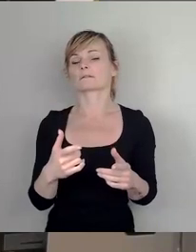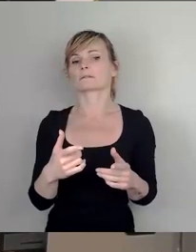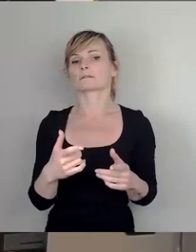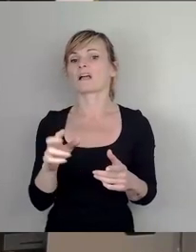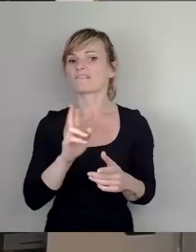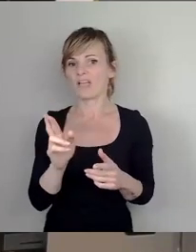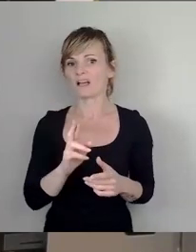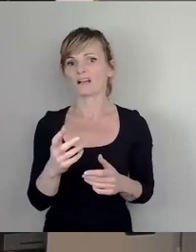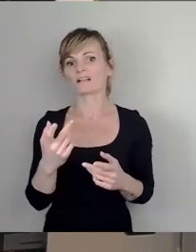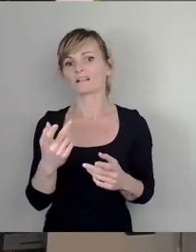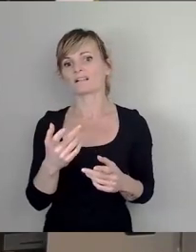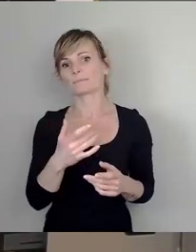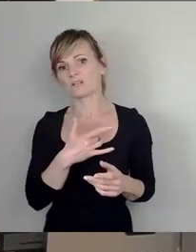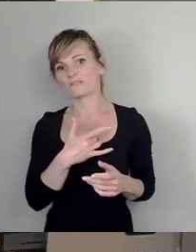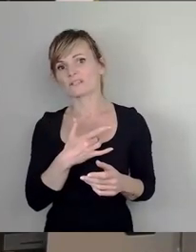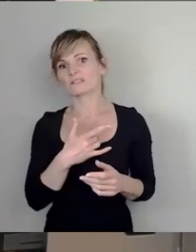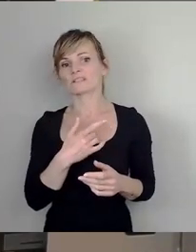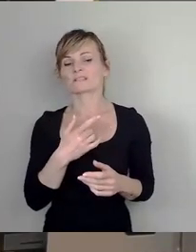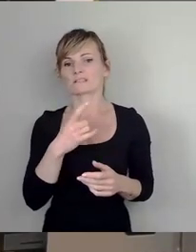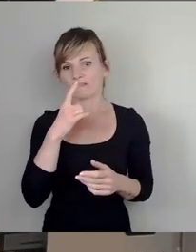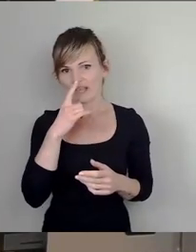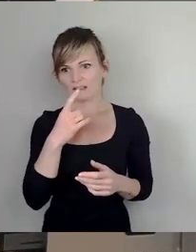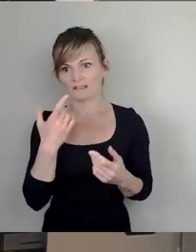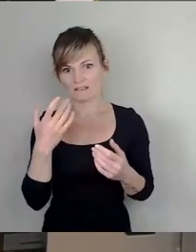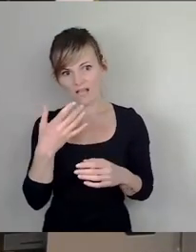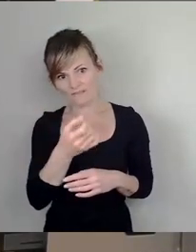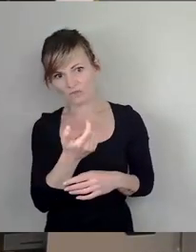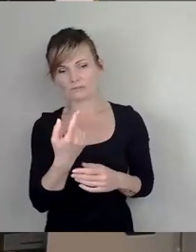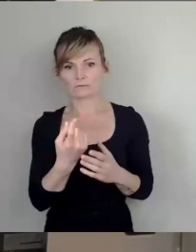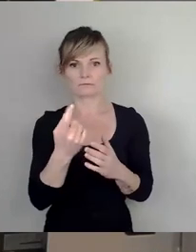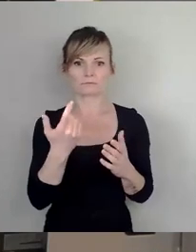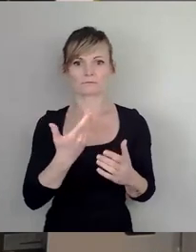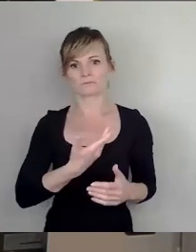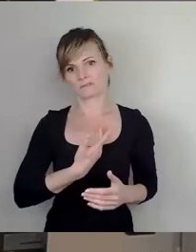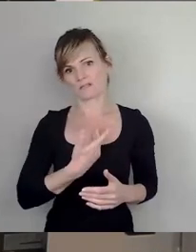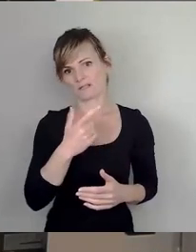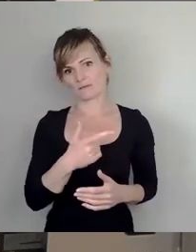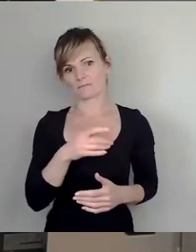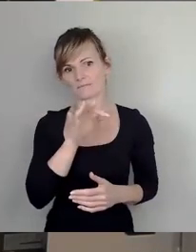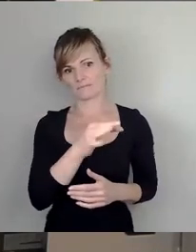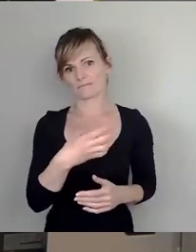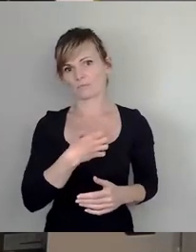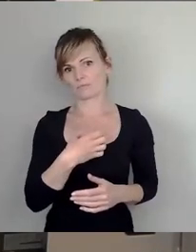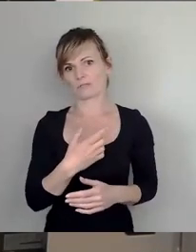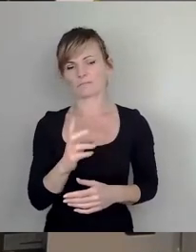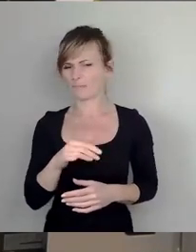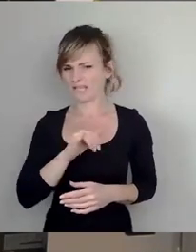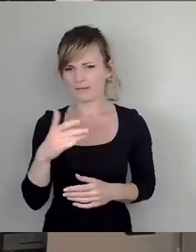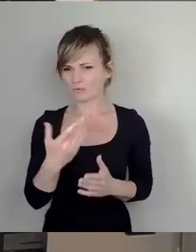stimmt. Das ist aber überall im Strafrecht. Es ist immer so, egal welches Strafrecht,